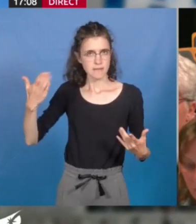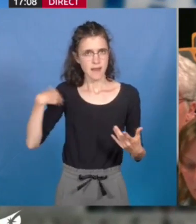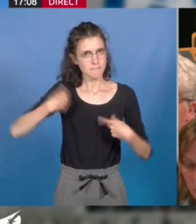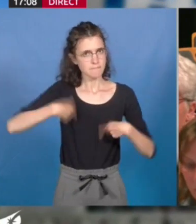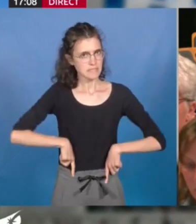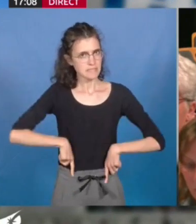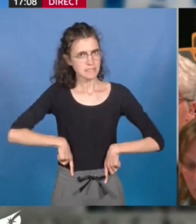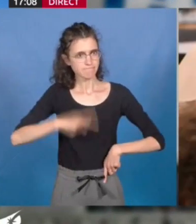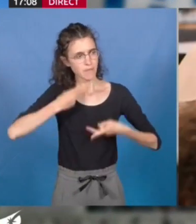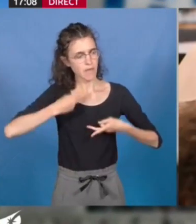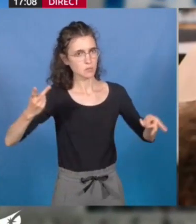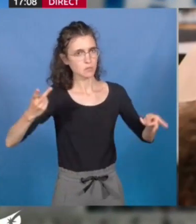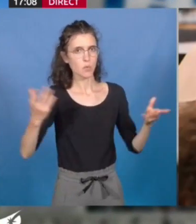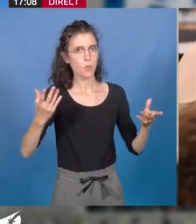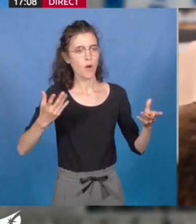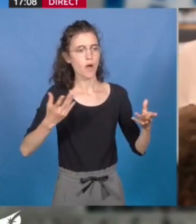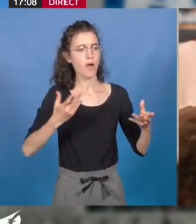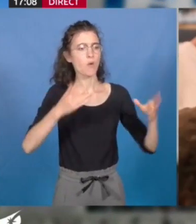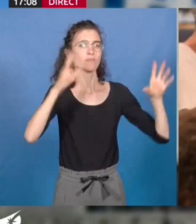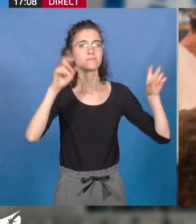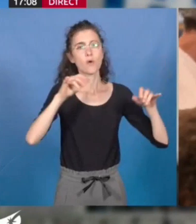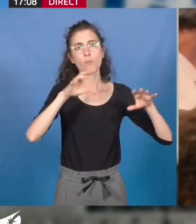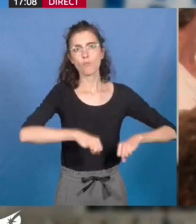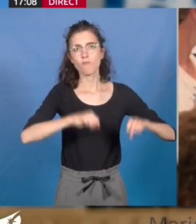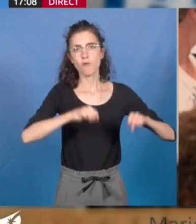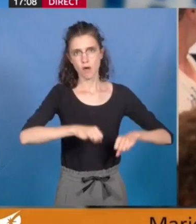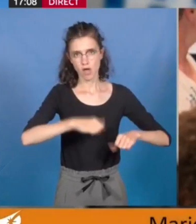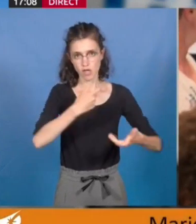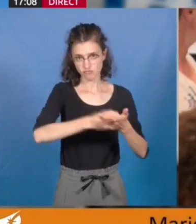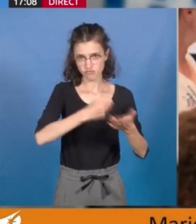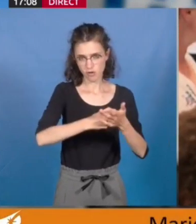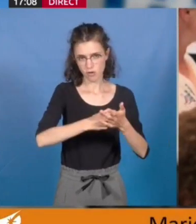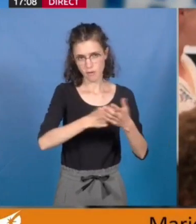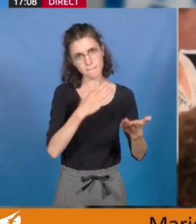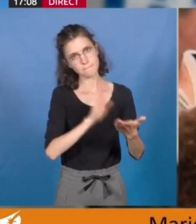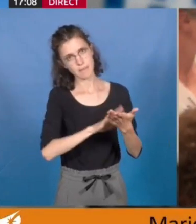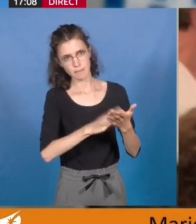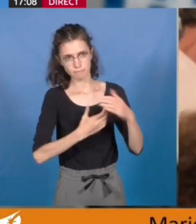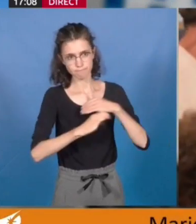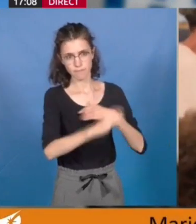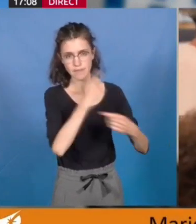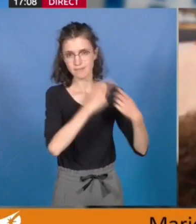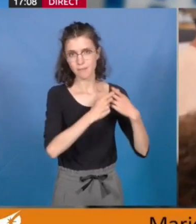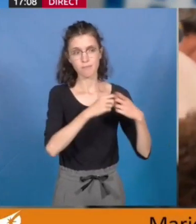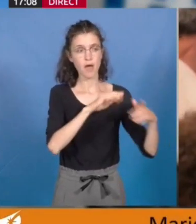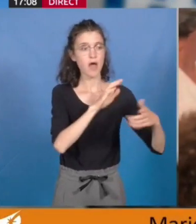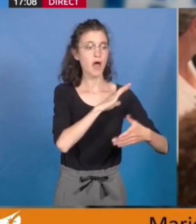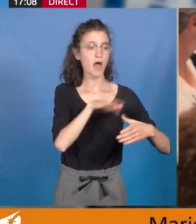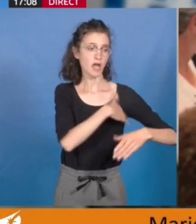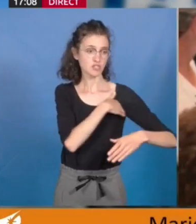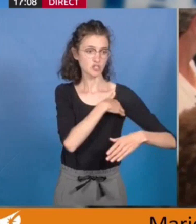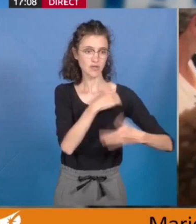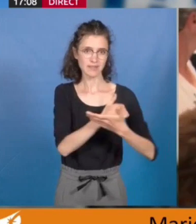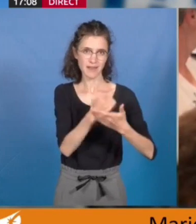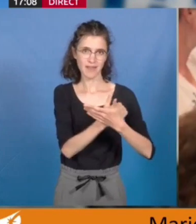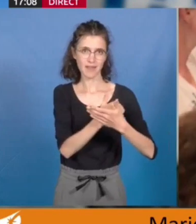comprise entre 300 et 800 euros pour les agents gagnant moins de 3 250 euros bruts par mois. Mais celle